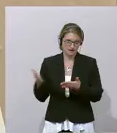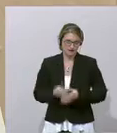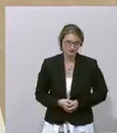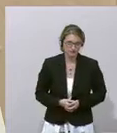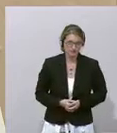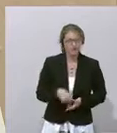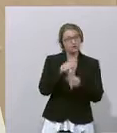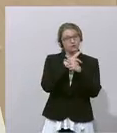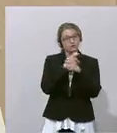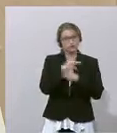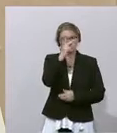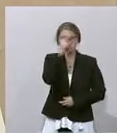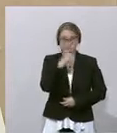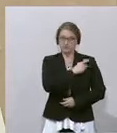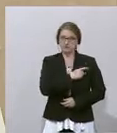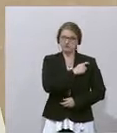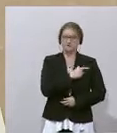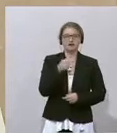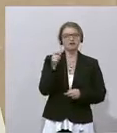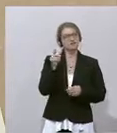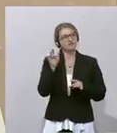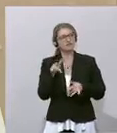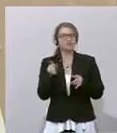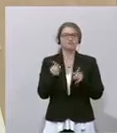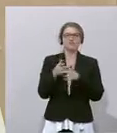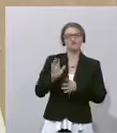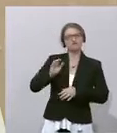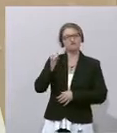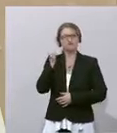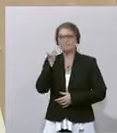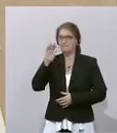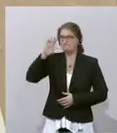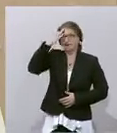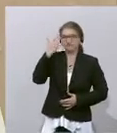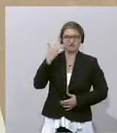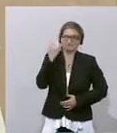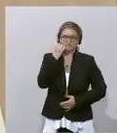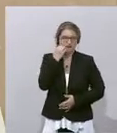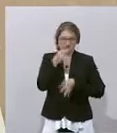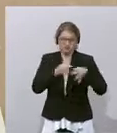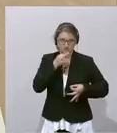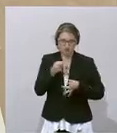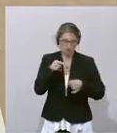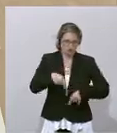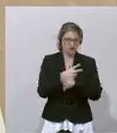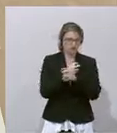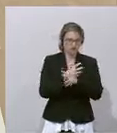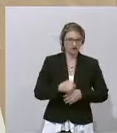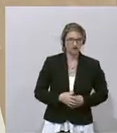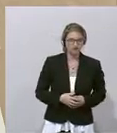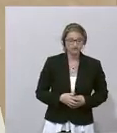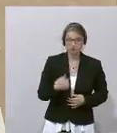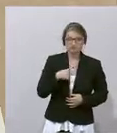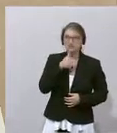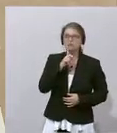Österreichische Volkspartei ist die Fake-Meisterpartei der Republik Österreich. Und ich sage Ihnen das, ich erläutere Ihnen das